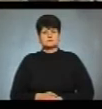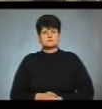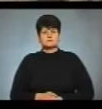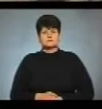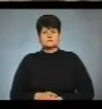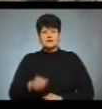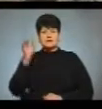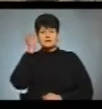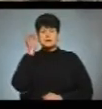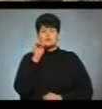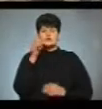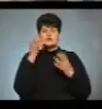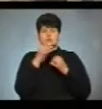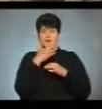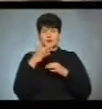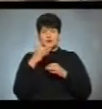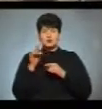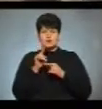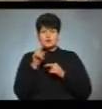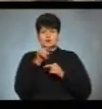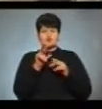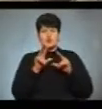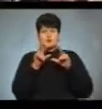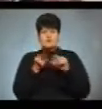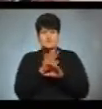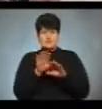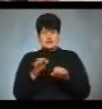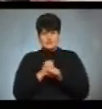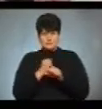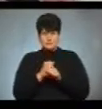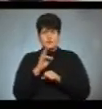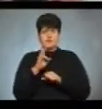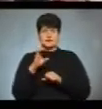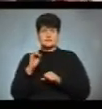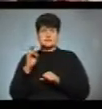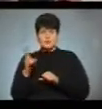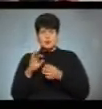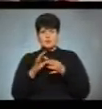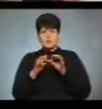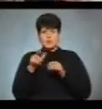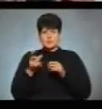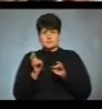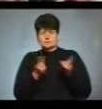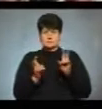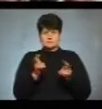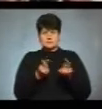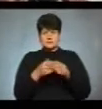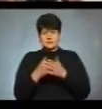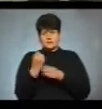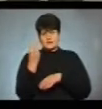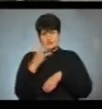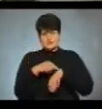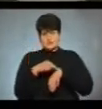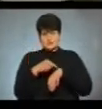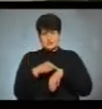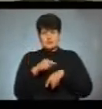Нагадати, що ще багато чого з того, що він обіцяв, не зроблено. До НСК Олімпійський люди починають підходити близько 13-ї.